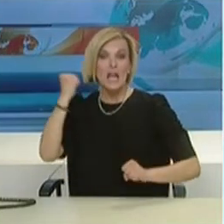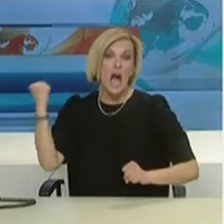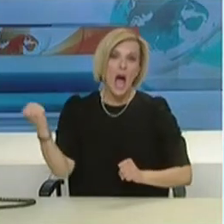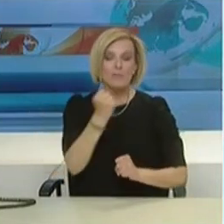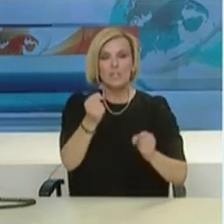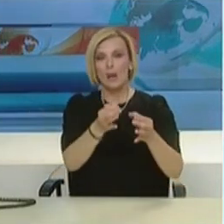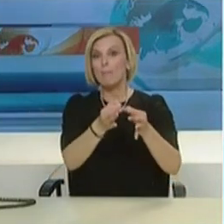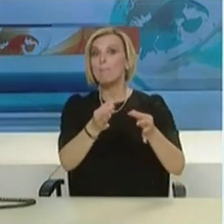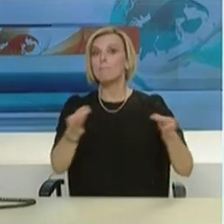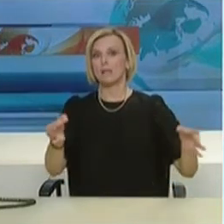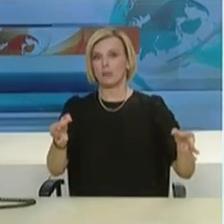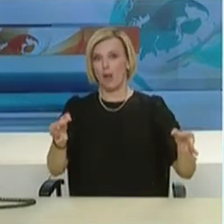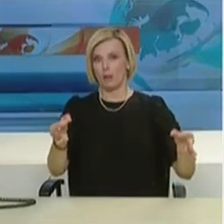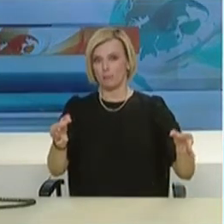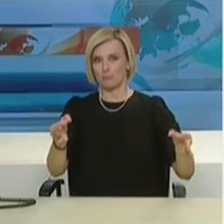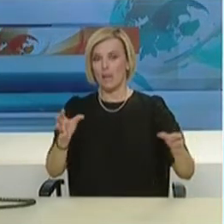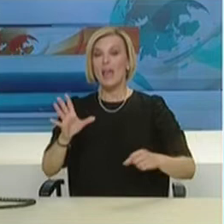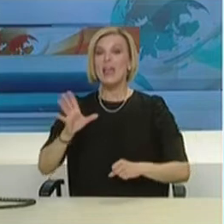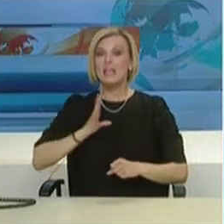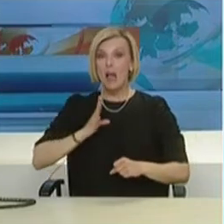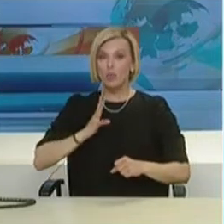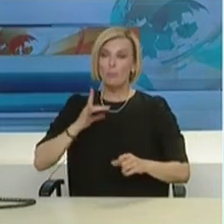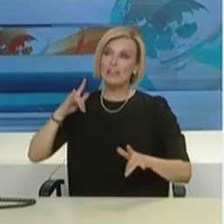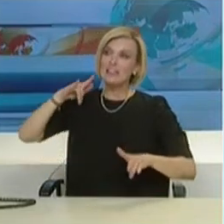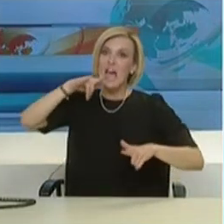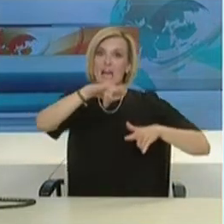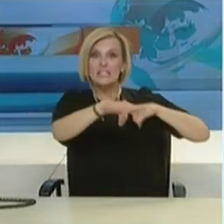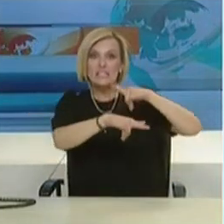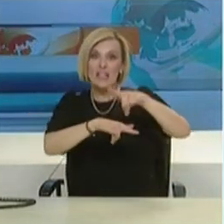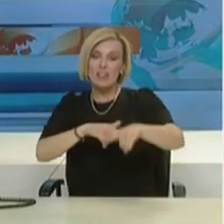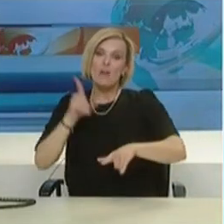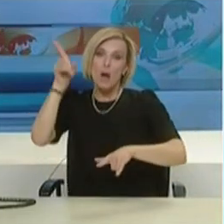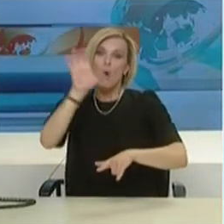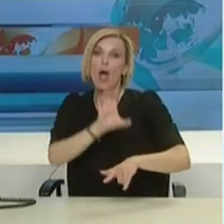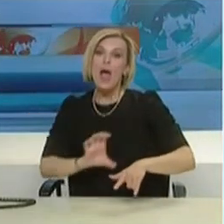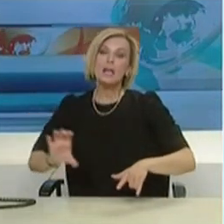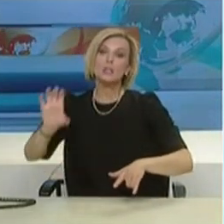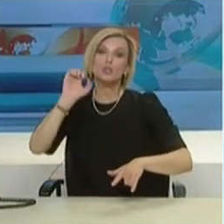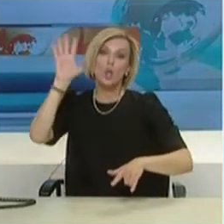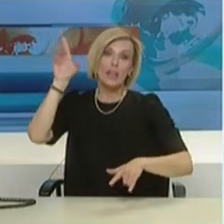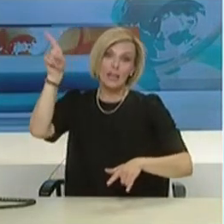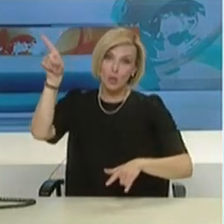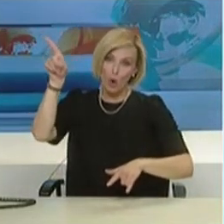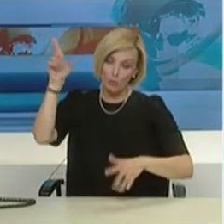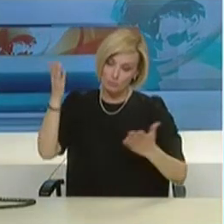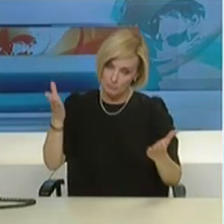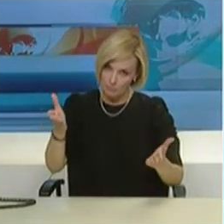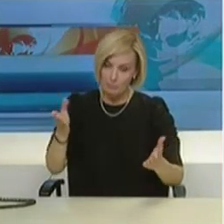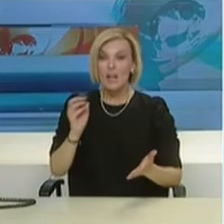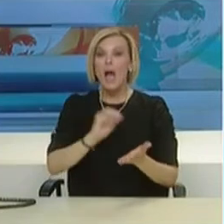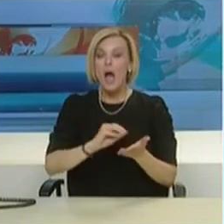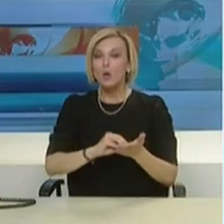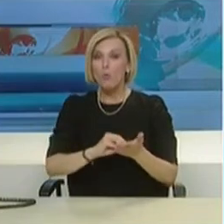επιτήρηση του μέτρου των ανθρώπων που έρχονται από το εξωτερικό από διεθνείς πτήσεις Ωστόσο θα ξεκινήσει όπως έχετε πει και το